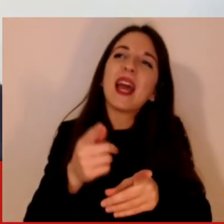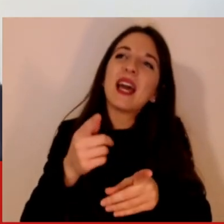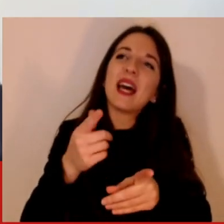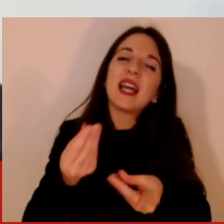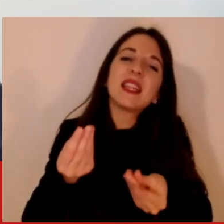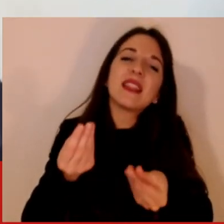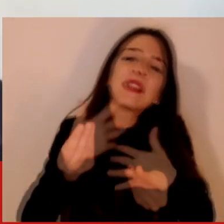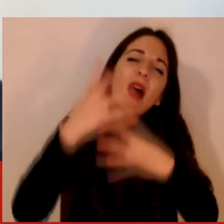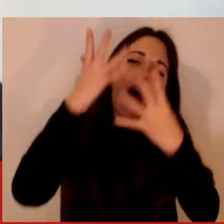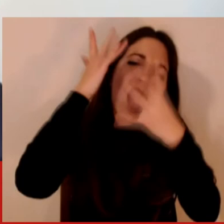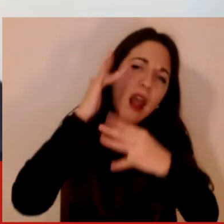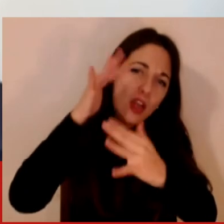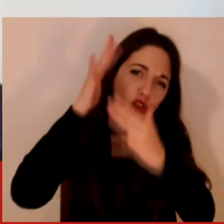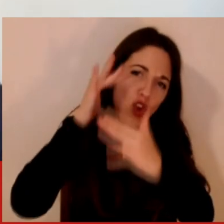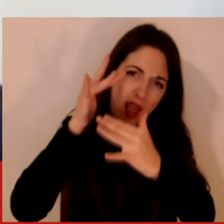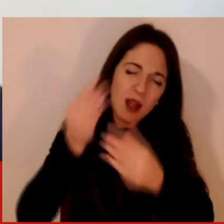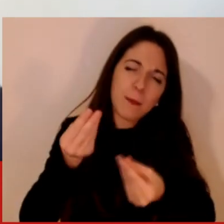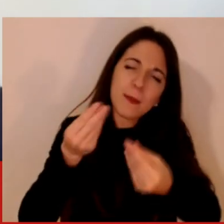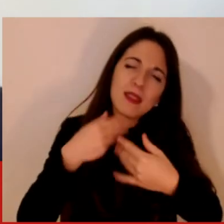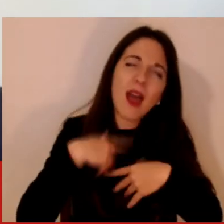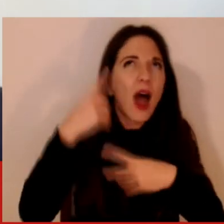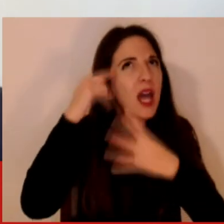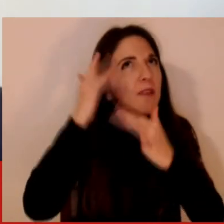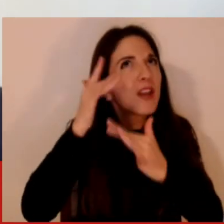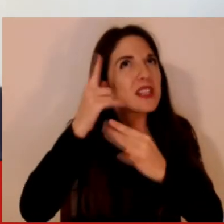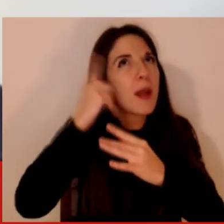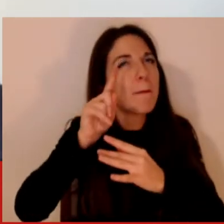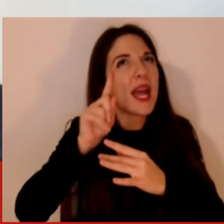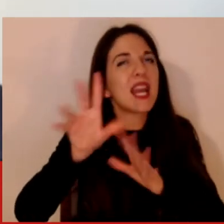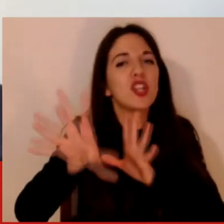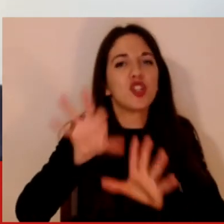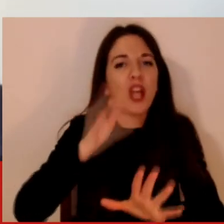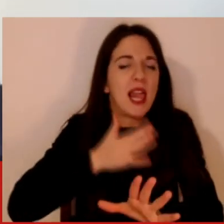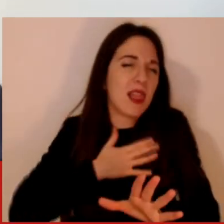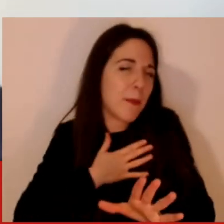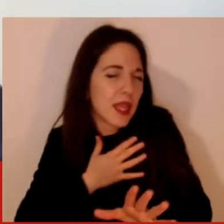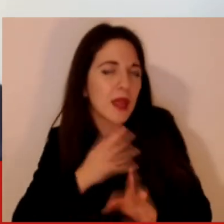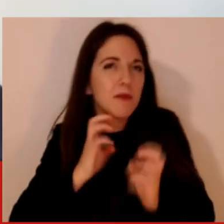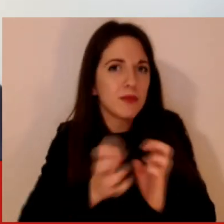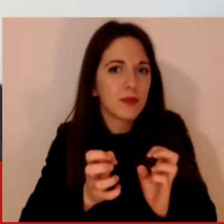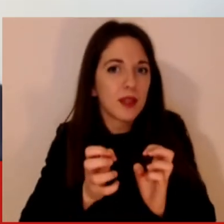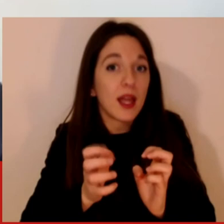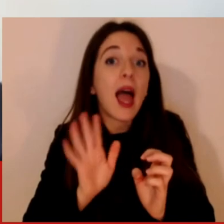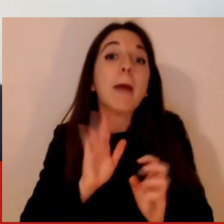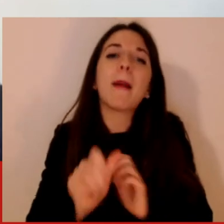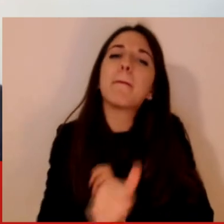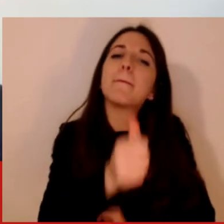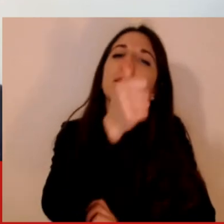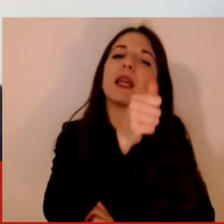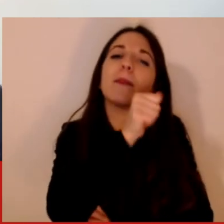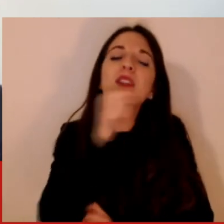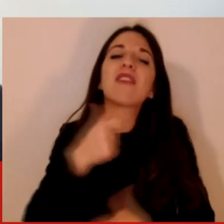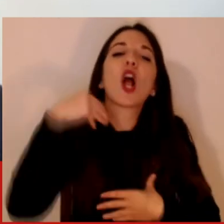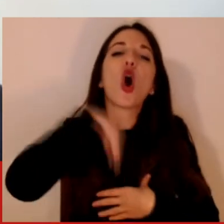consapevolezza è la cosa più importante che possiamo acquisire per poter fuggire appunto da un